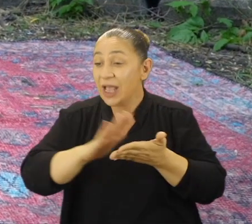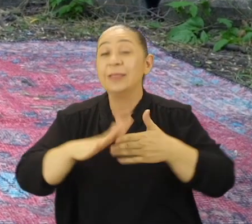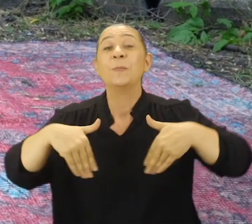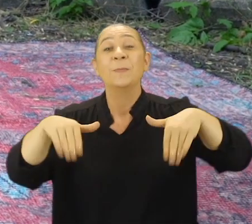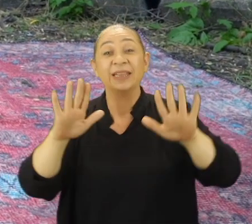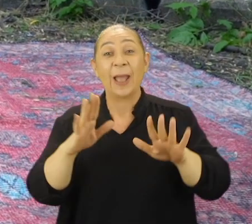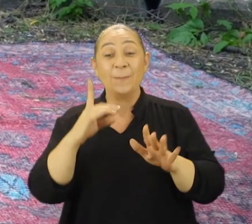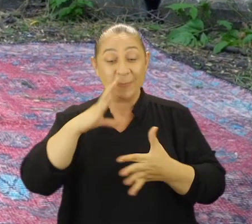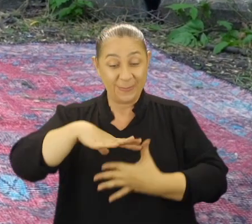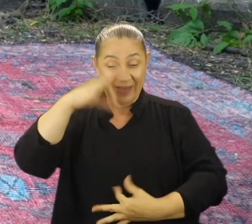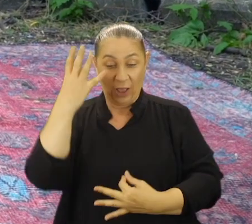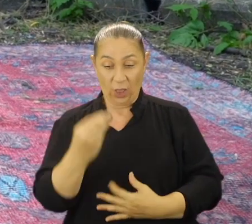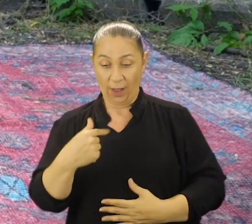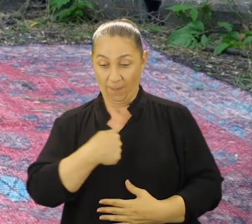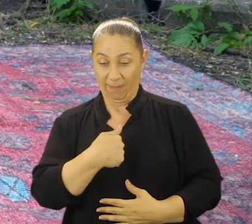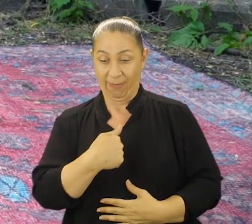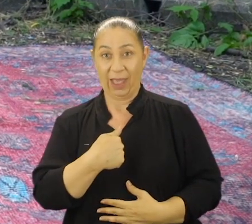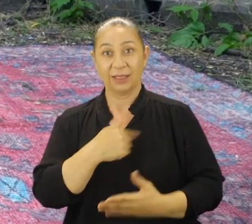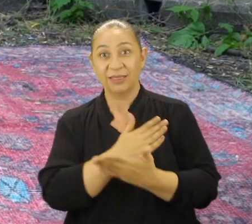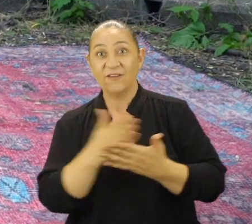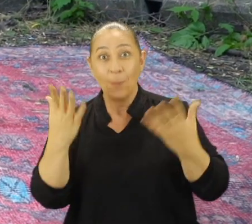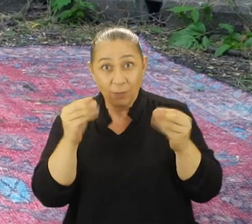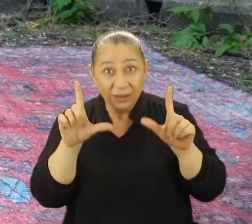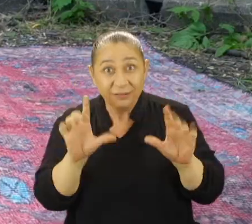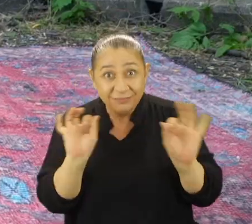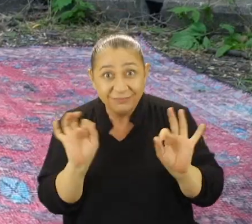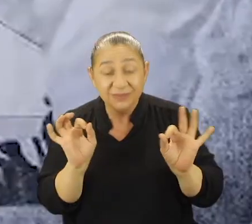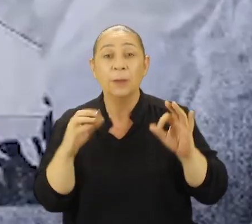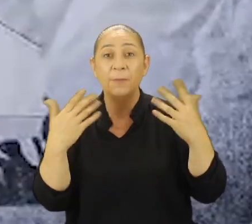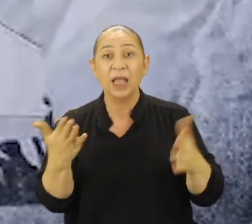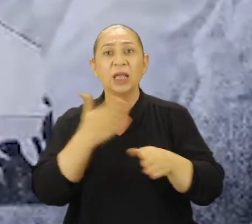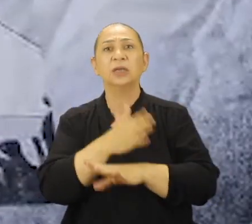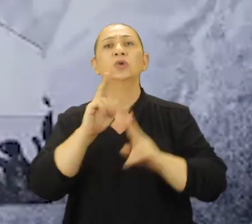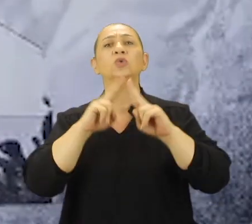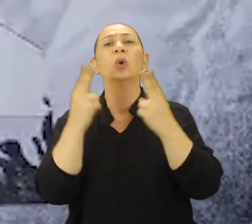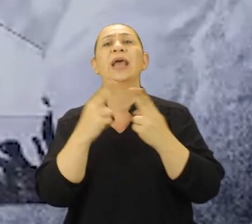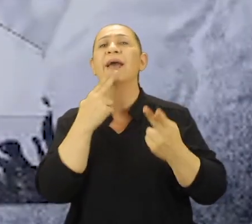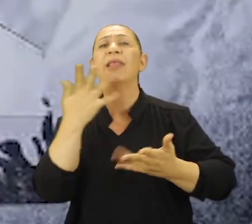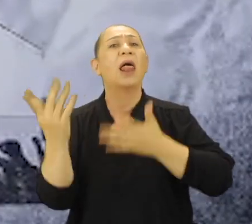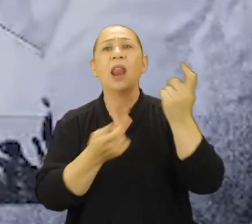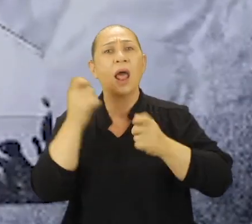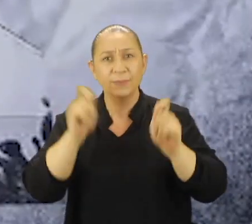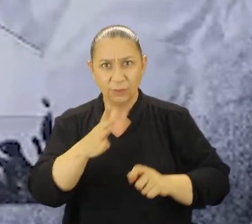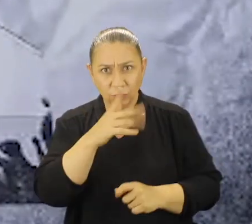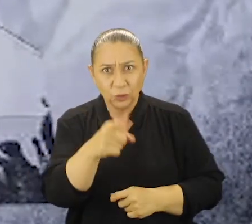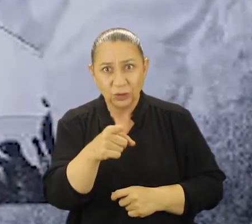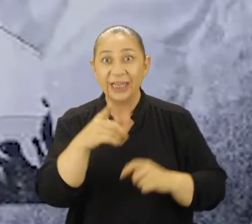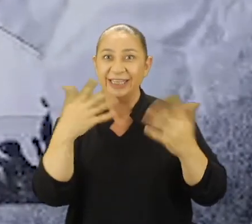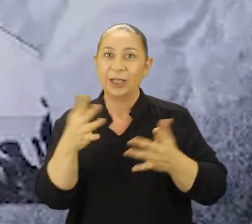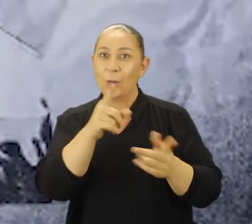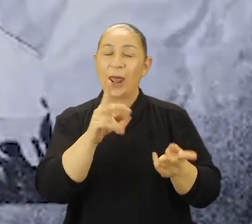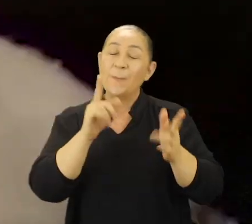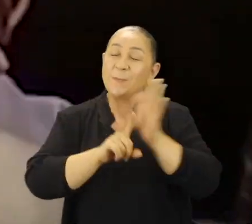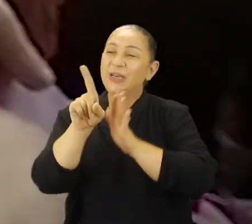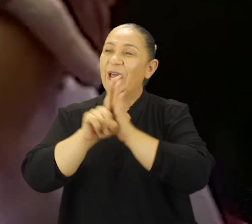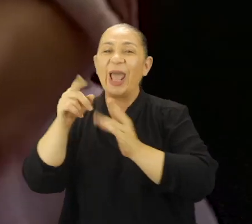iyileştirmeden de birey olarak varlığını sürdürebilmeli öyle değil mi? Peki, gerçek dünyada kadınlar neler yaptı biliyor musunuz?